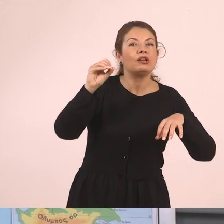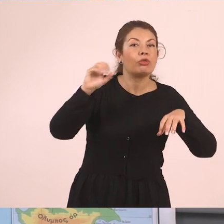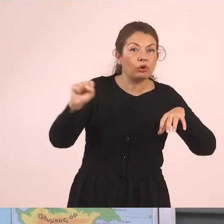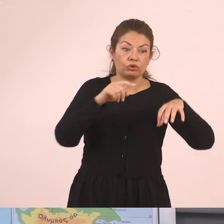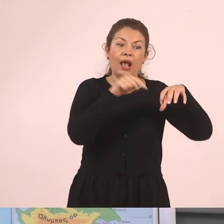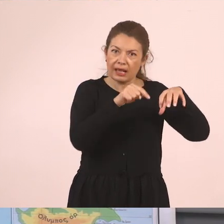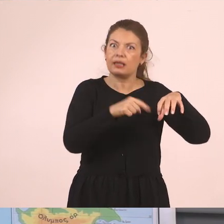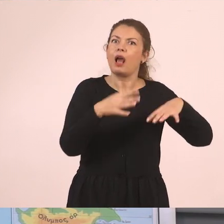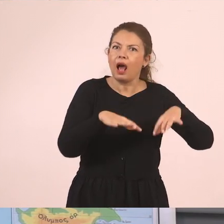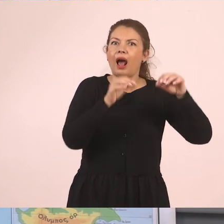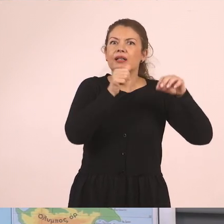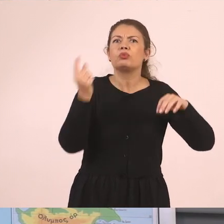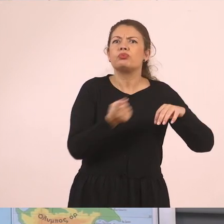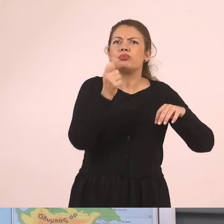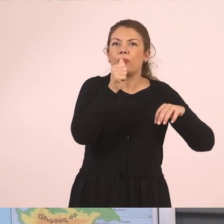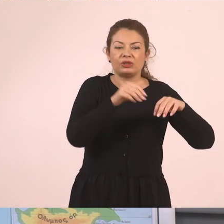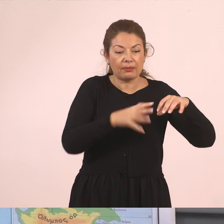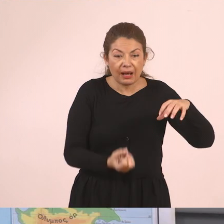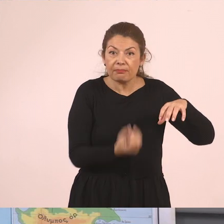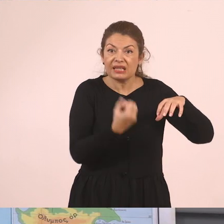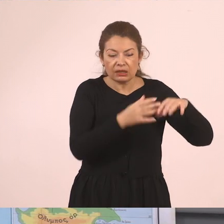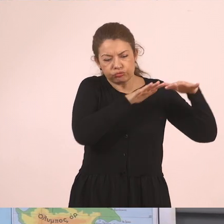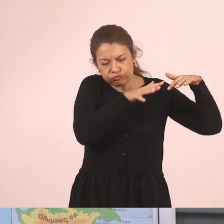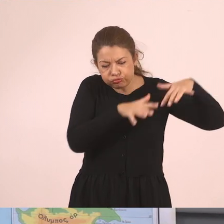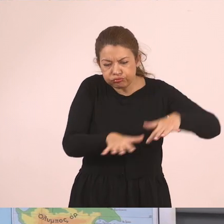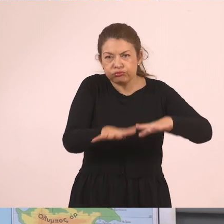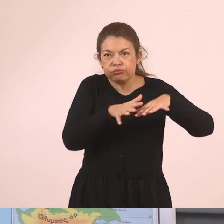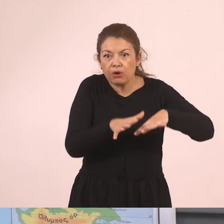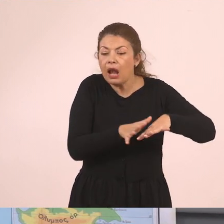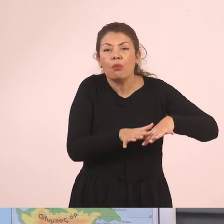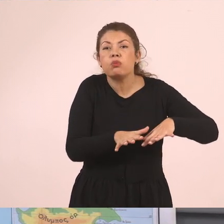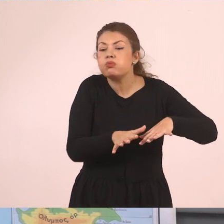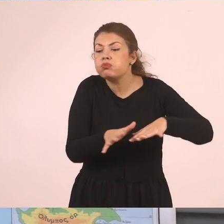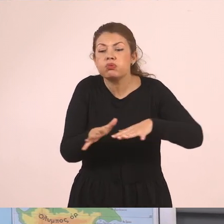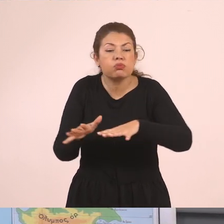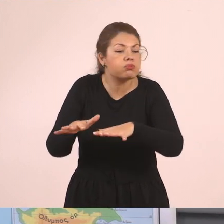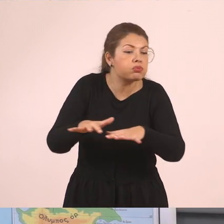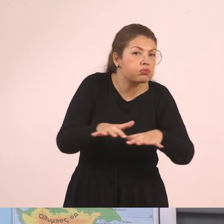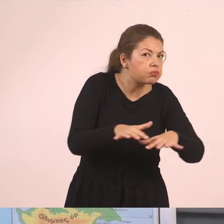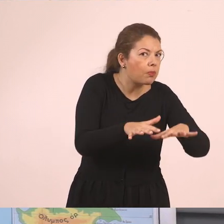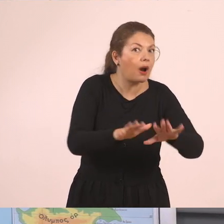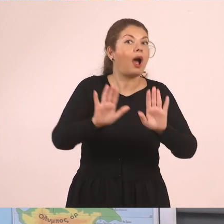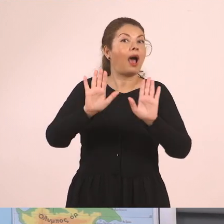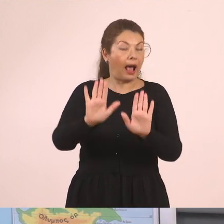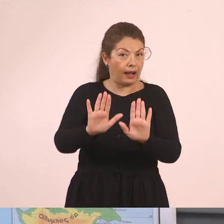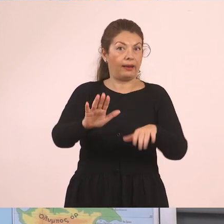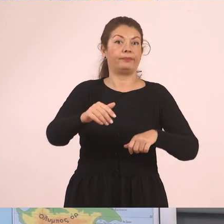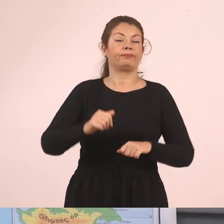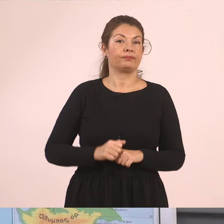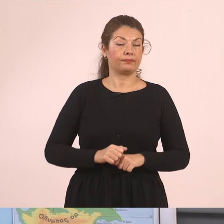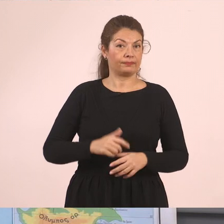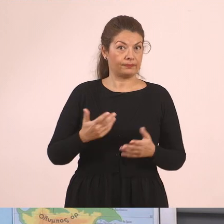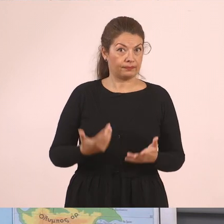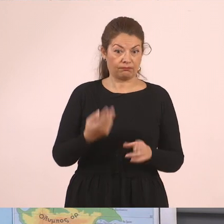οροσυρά της Σπίνδου. Πού όμως καταλήγουν. Θα σας το πω αφού πρώτα σας πω ότι κάποιες συγκεκριμένες